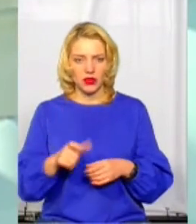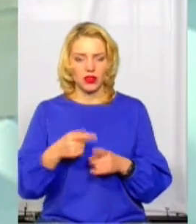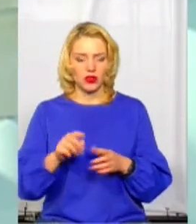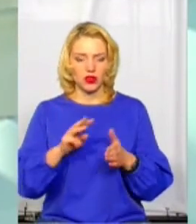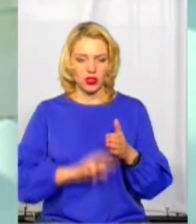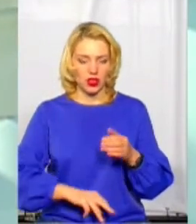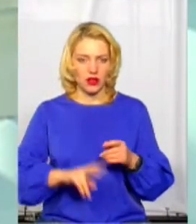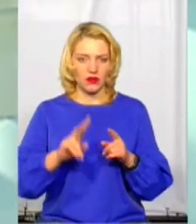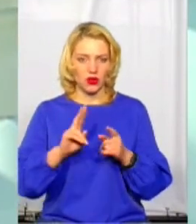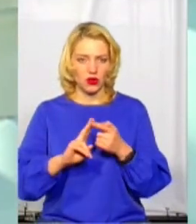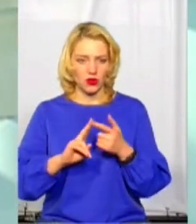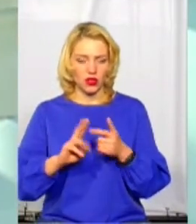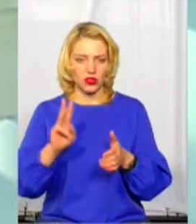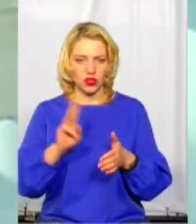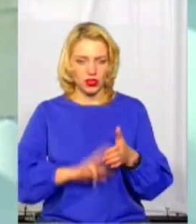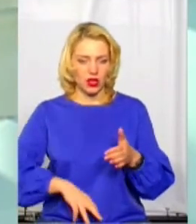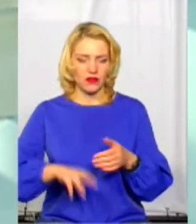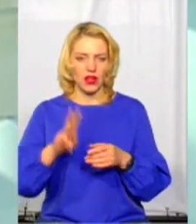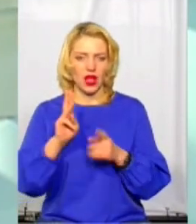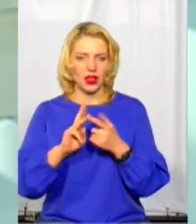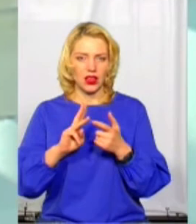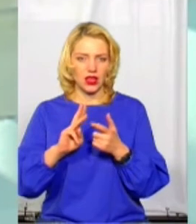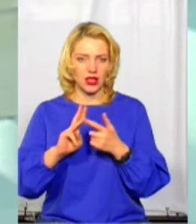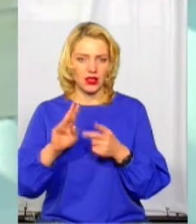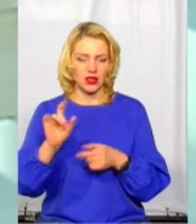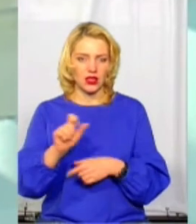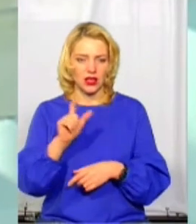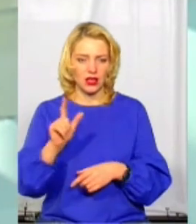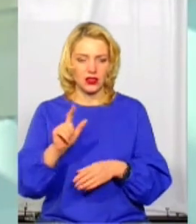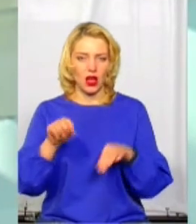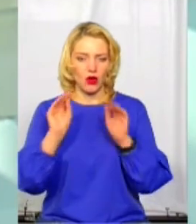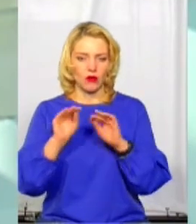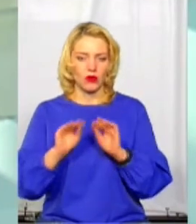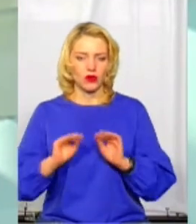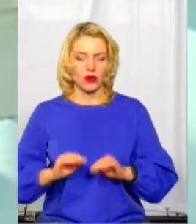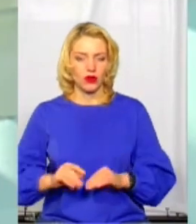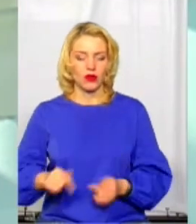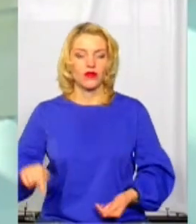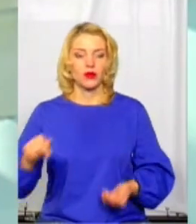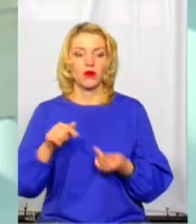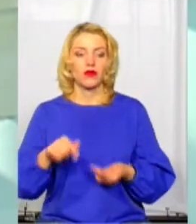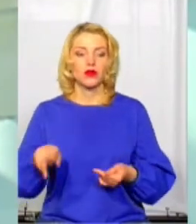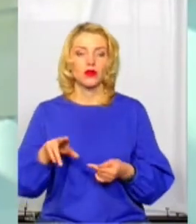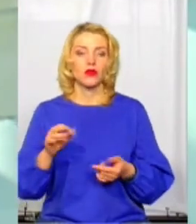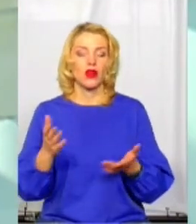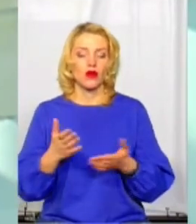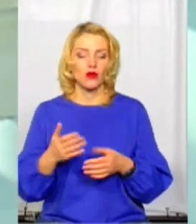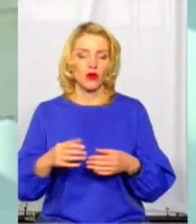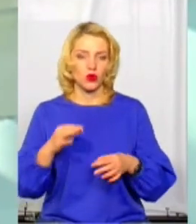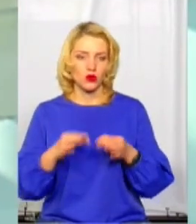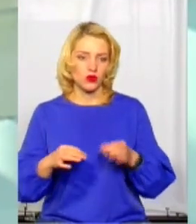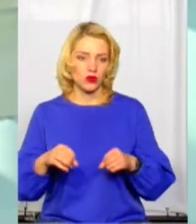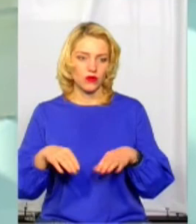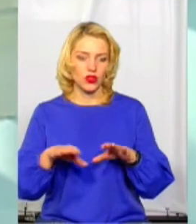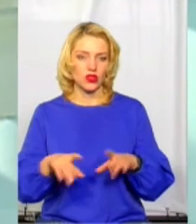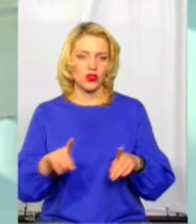штраф, другий раз. Так само штраф, а вже в третій раз – це протокол, відповідно до якого суд вирішує, яку міру